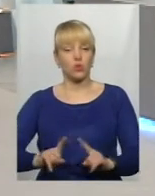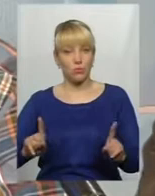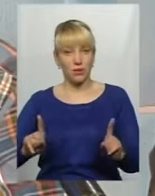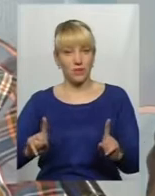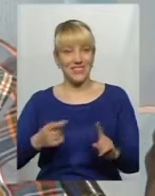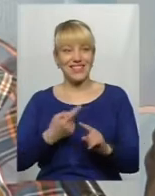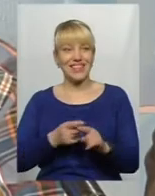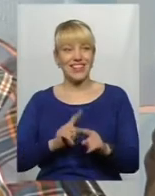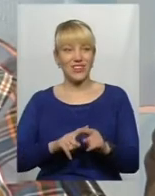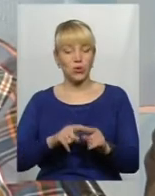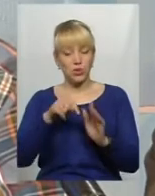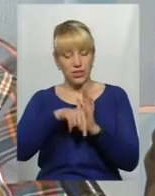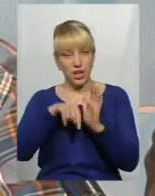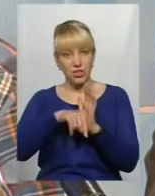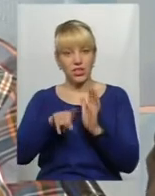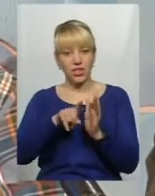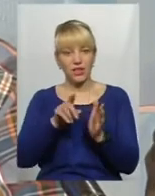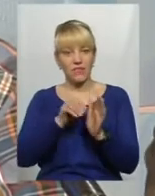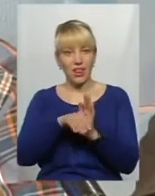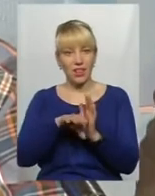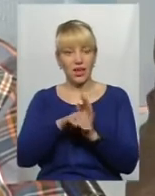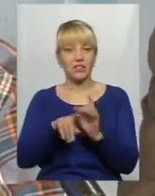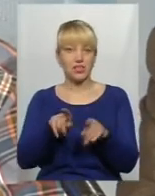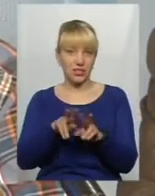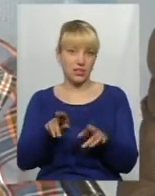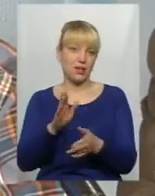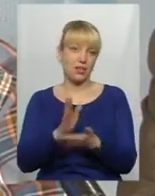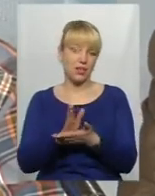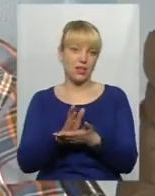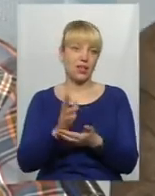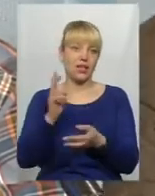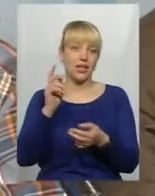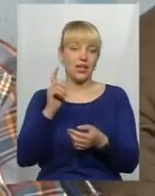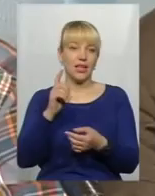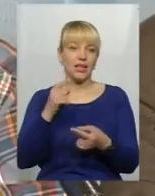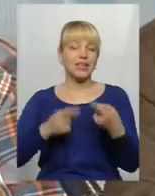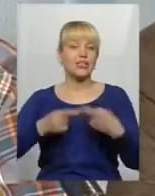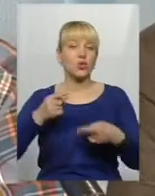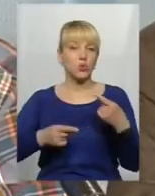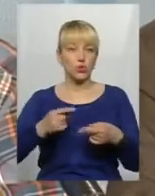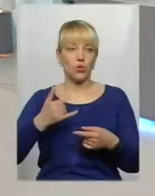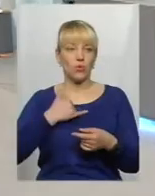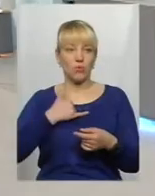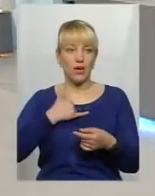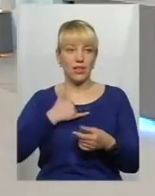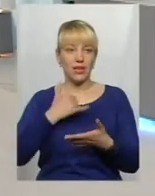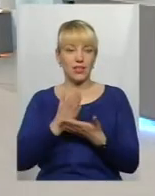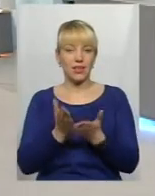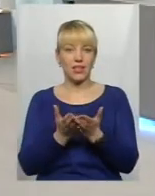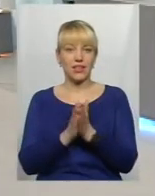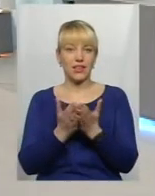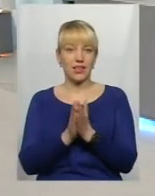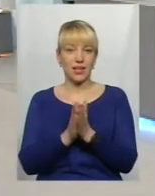тих з того значення, яке вкладається, і так само є дискусією. Ви знаєте, до речі, от у мене тут книга